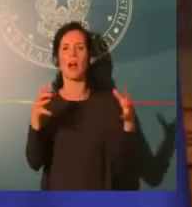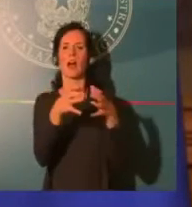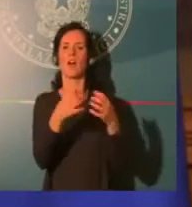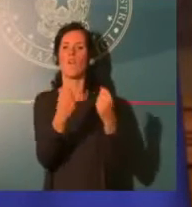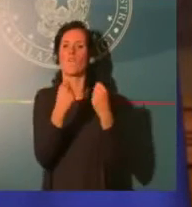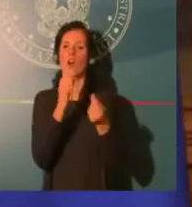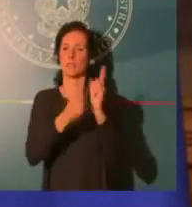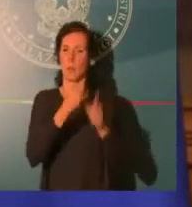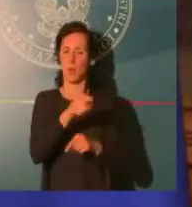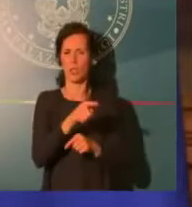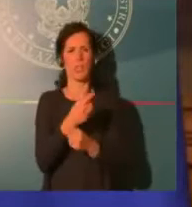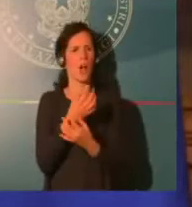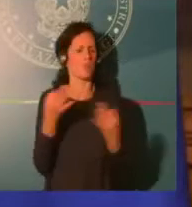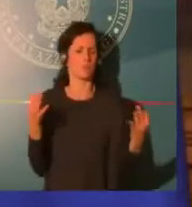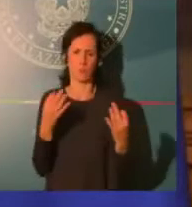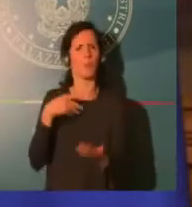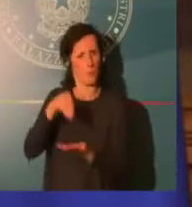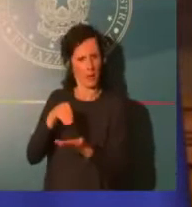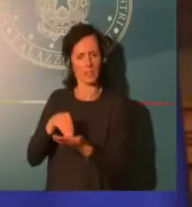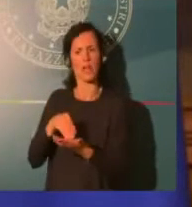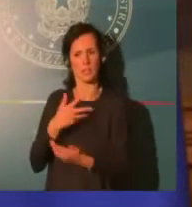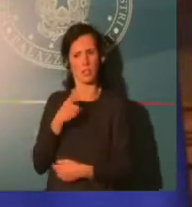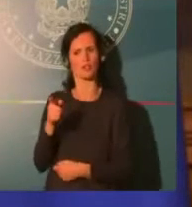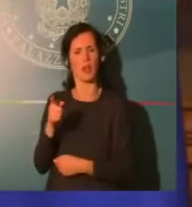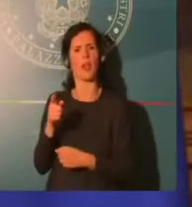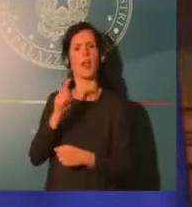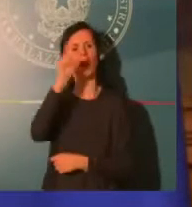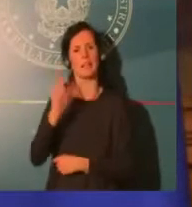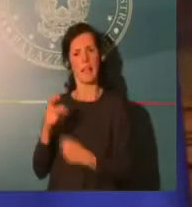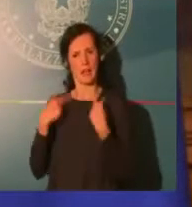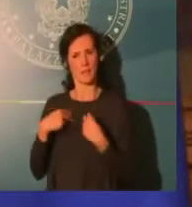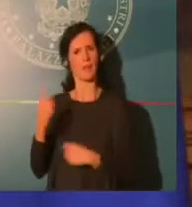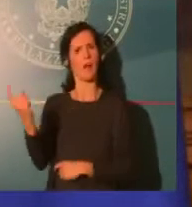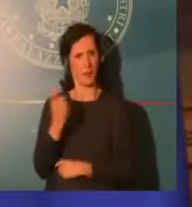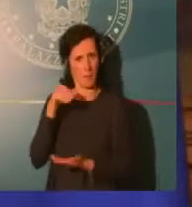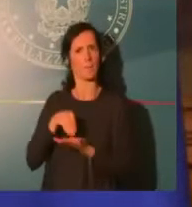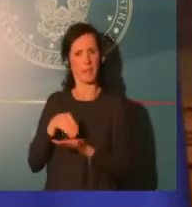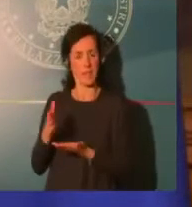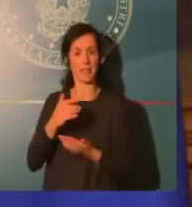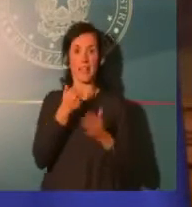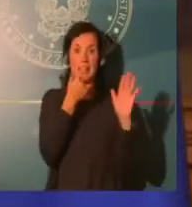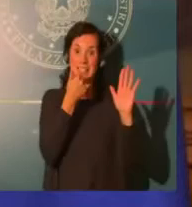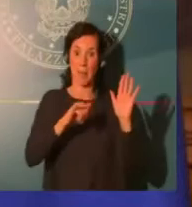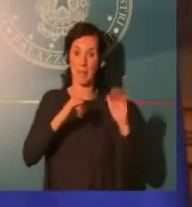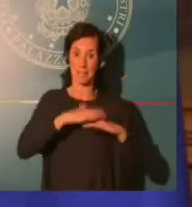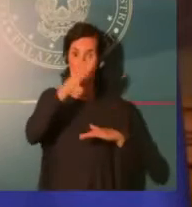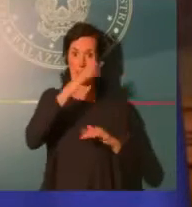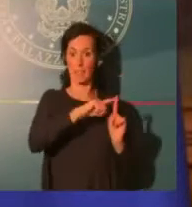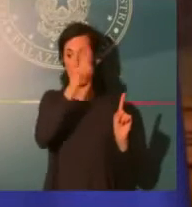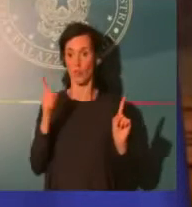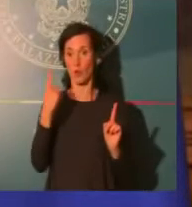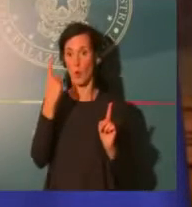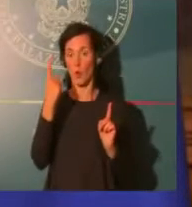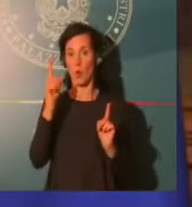abbiamo lavorato tutta la giornata sempre insieme. È stato questo uno sforzo collettivo